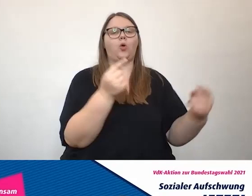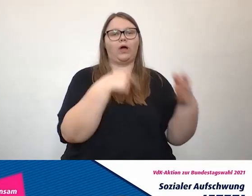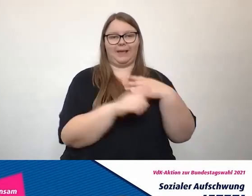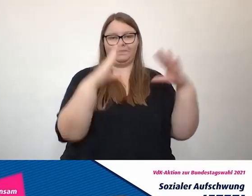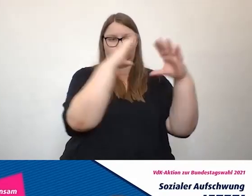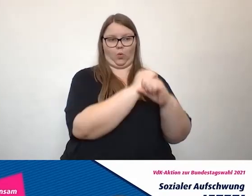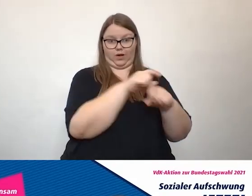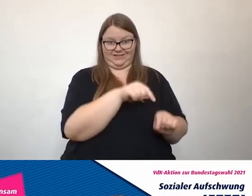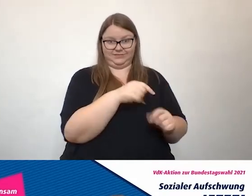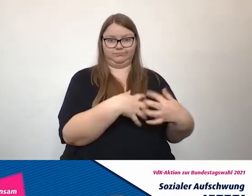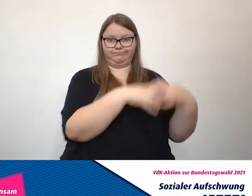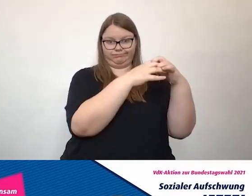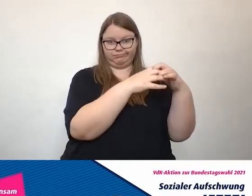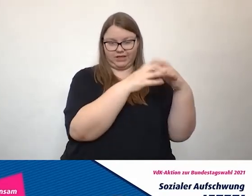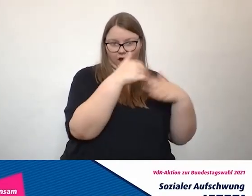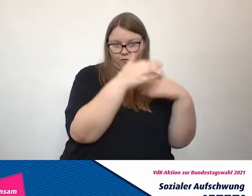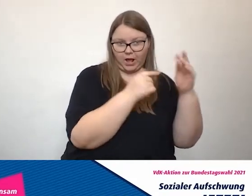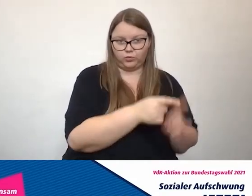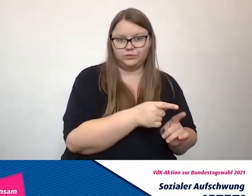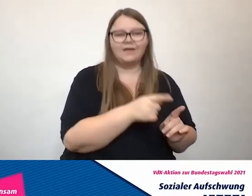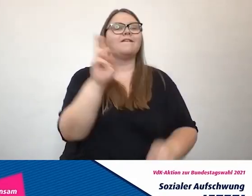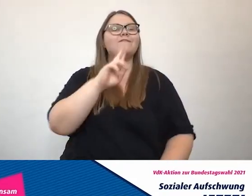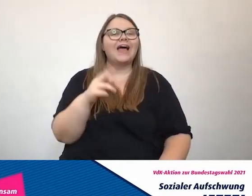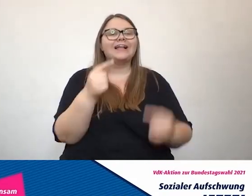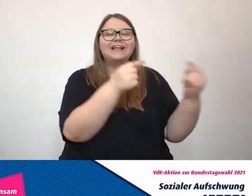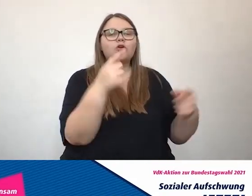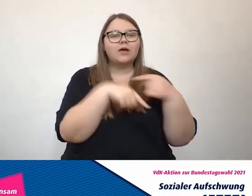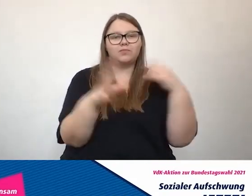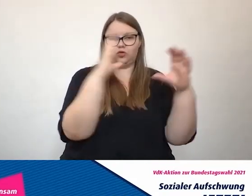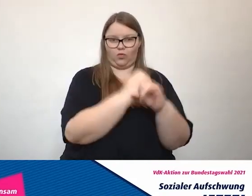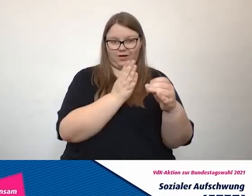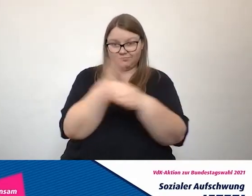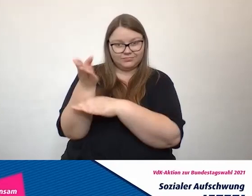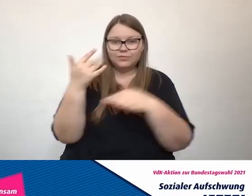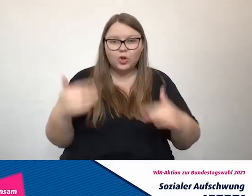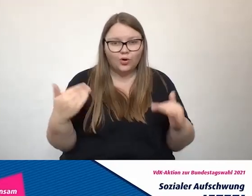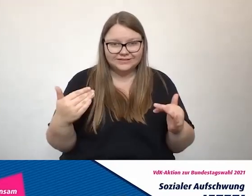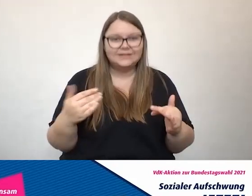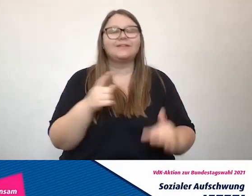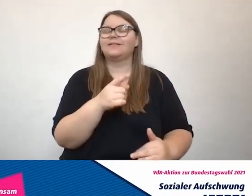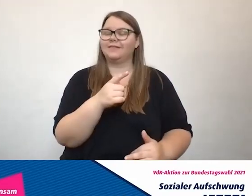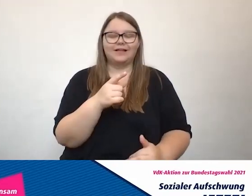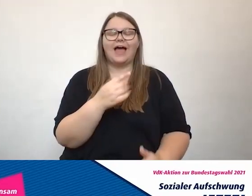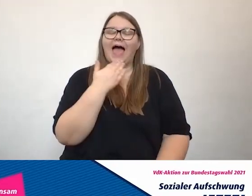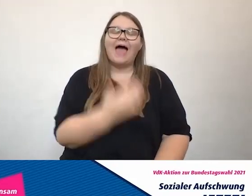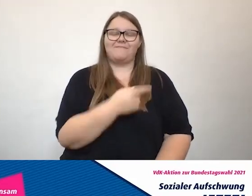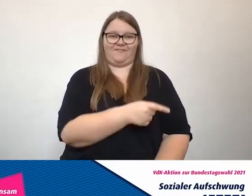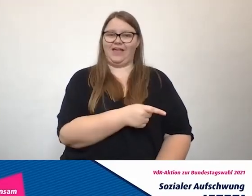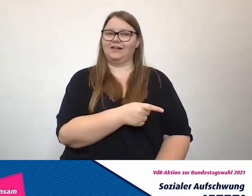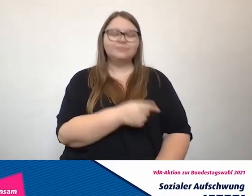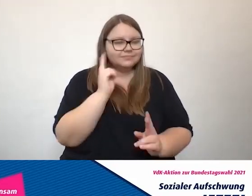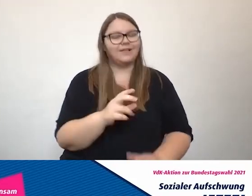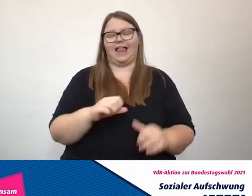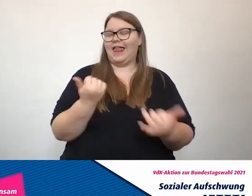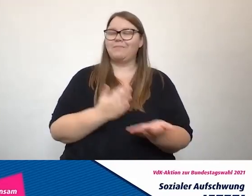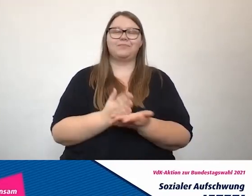jeder, der diesen Dialog im Dunkeln noch nicht besucht hat, von dem möchte ich mal sagen, macht es. Man wird es sein Leben lang nicht